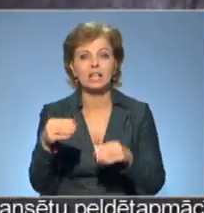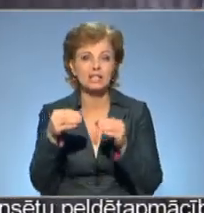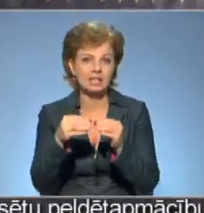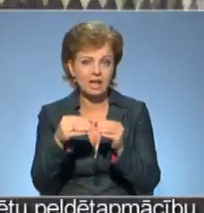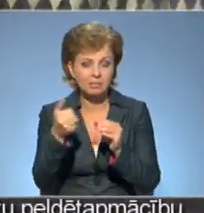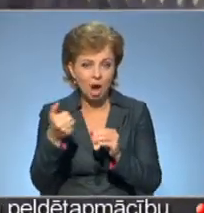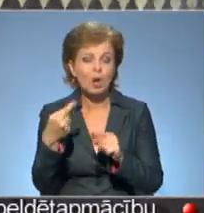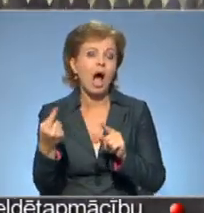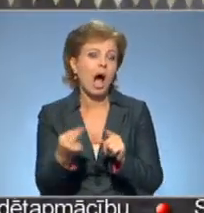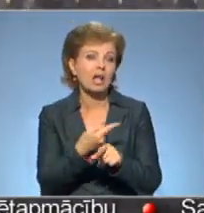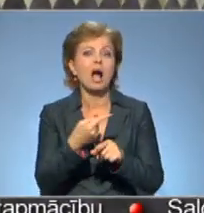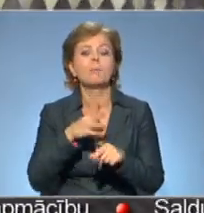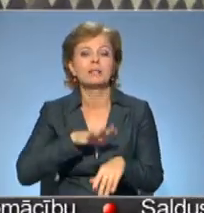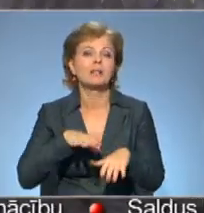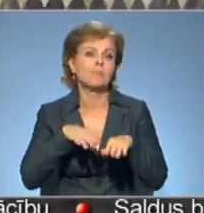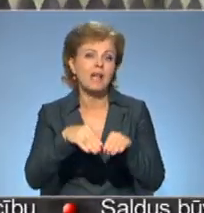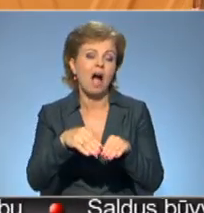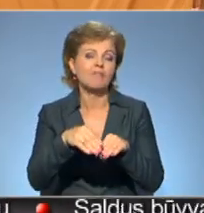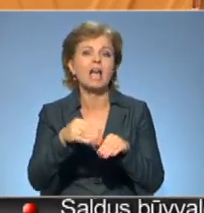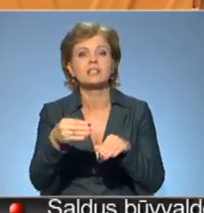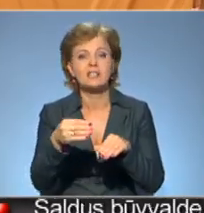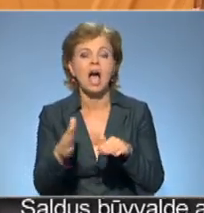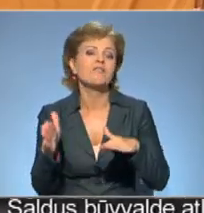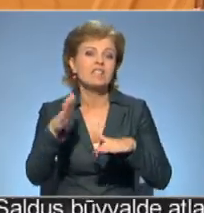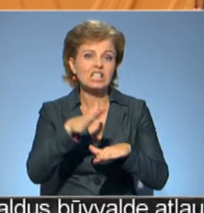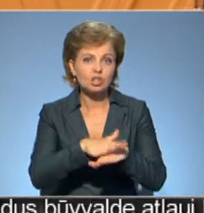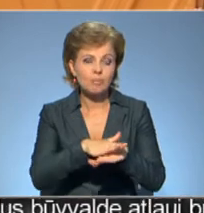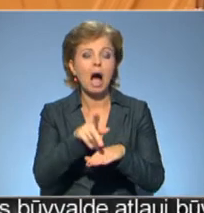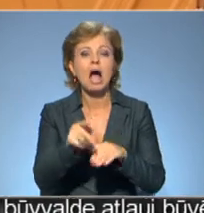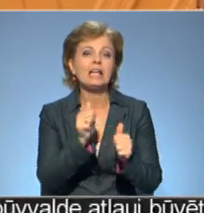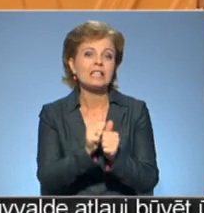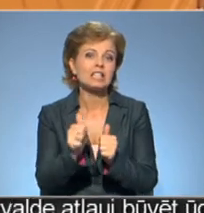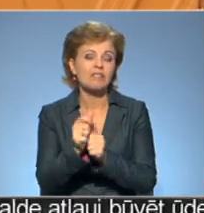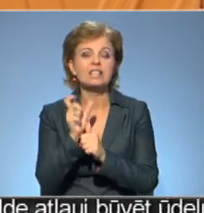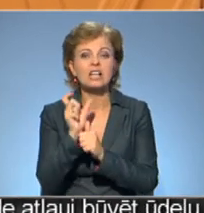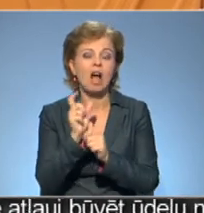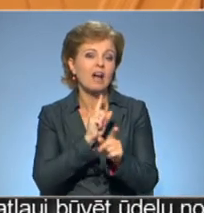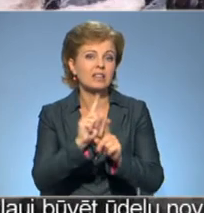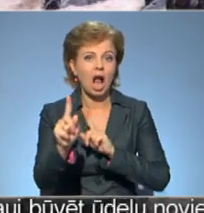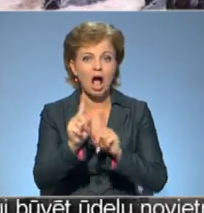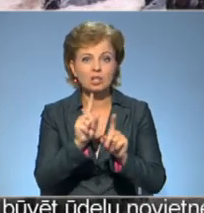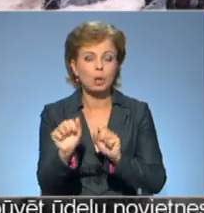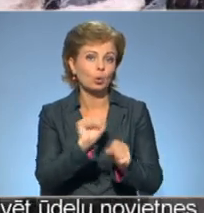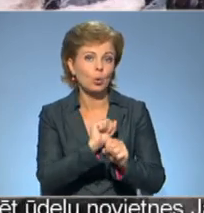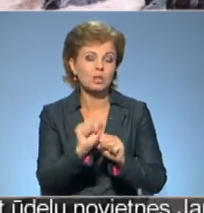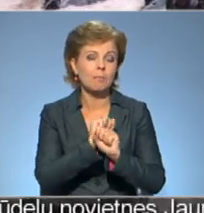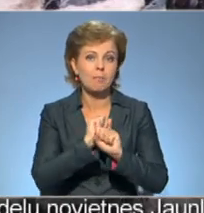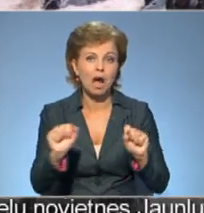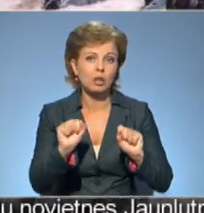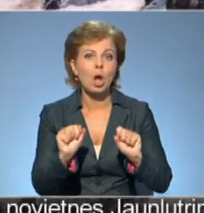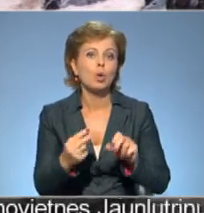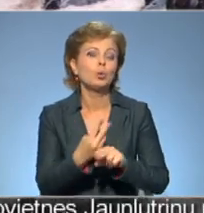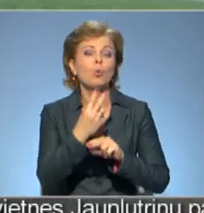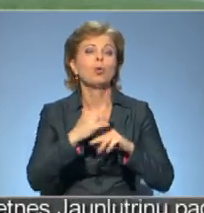jāveic atkārtota virsmas apstrāde. Tomēr, salīdzinot ar asfalta segumu, intensīva kravas autotransporta kustība pātrina dubultās virsmas